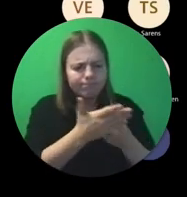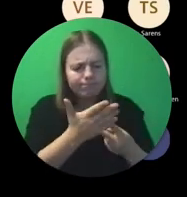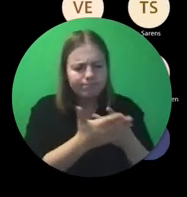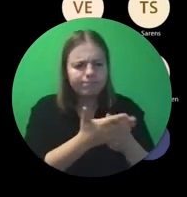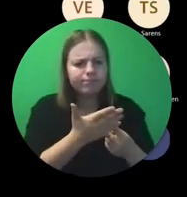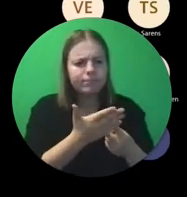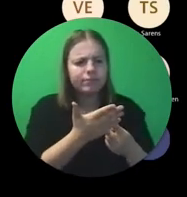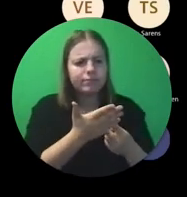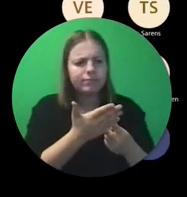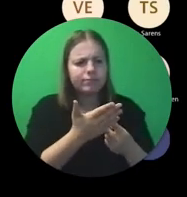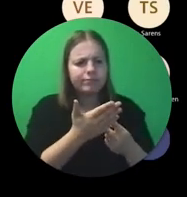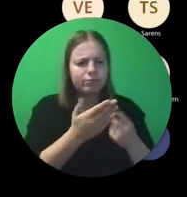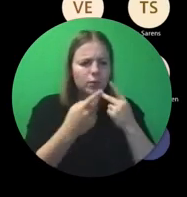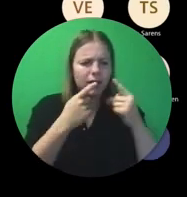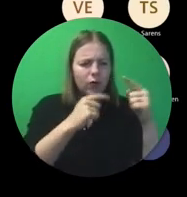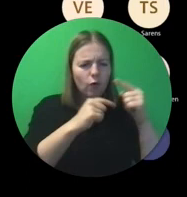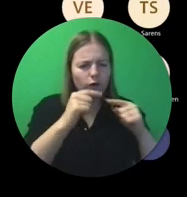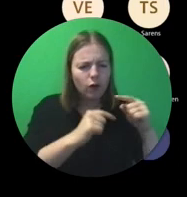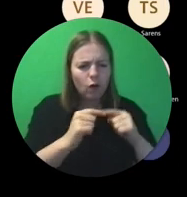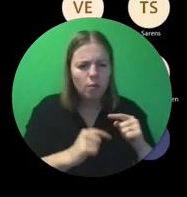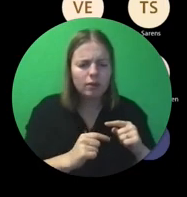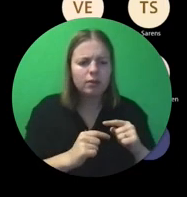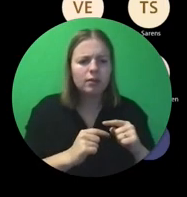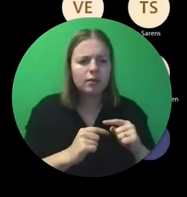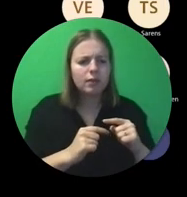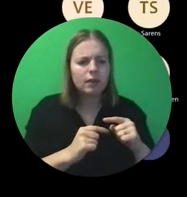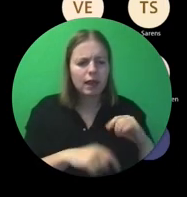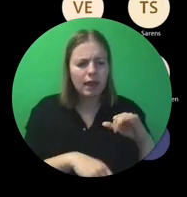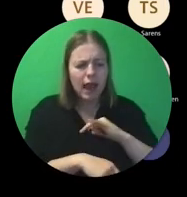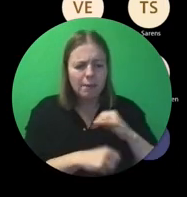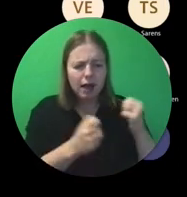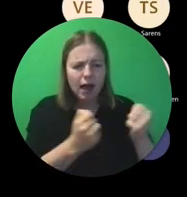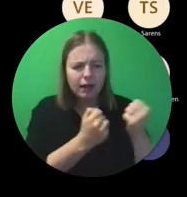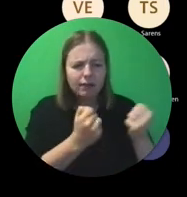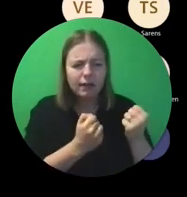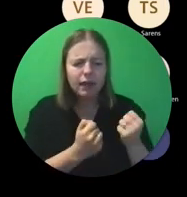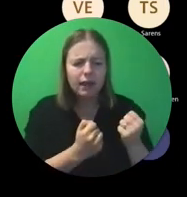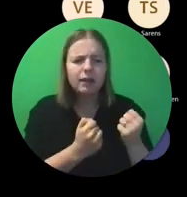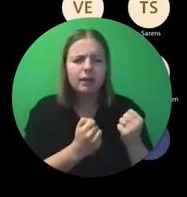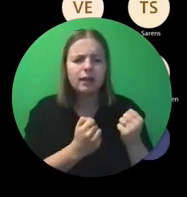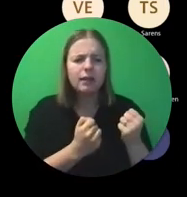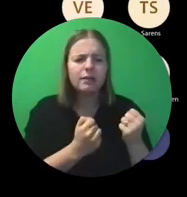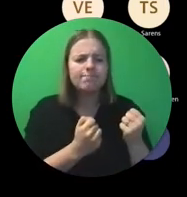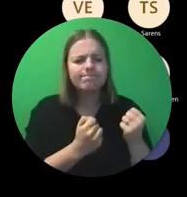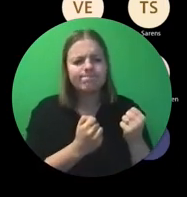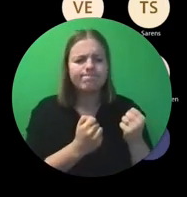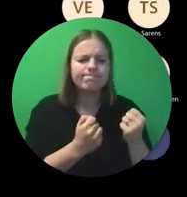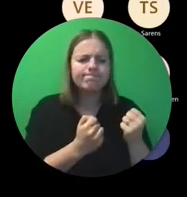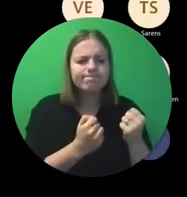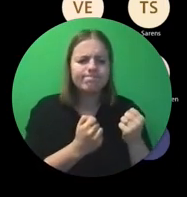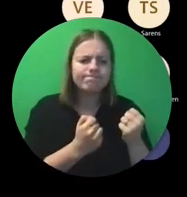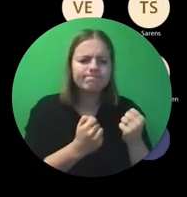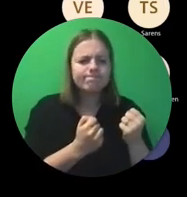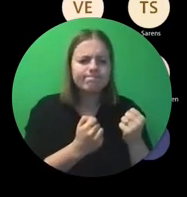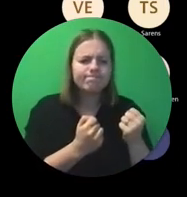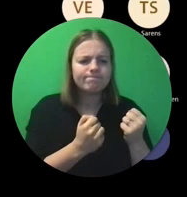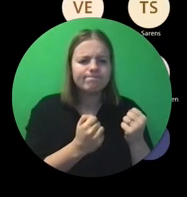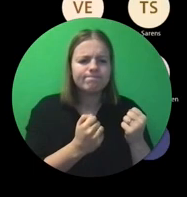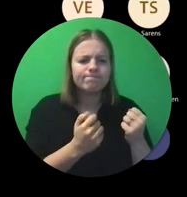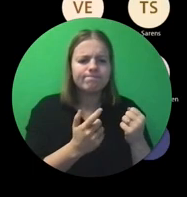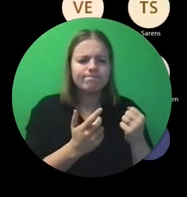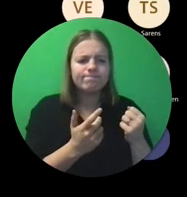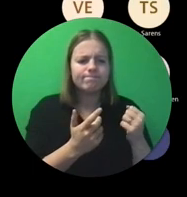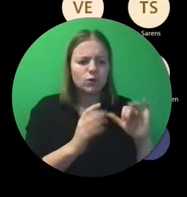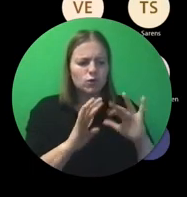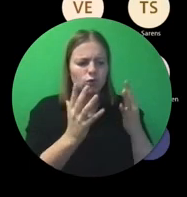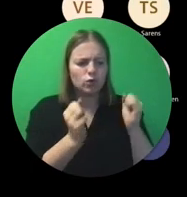te gaan van, ja, zitten hier activiteiten tussen, waar ik qua voorbeelden